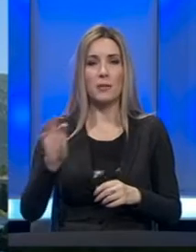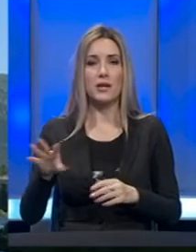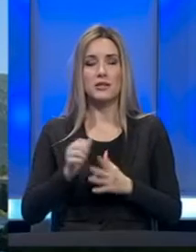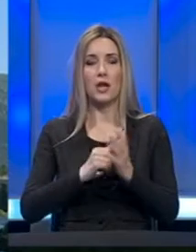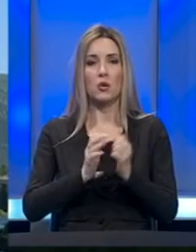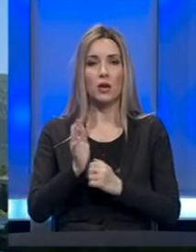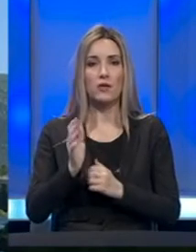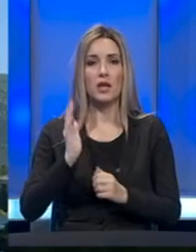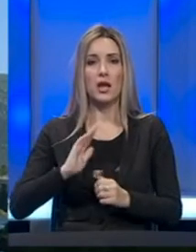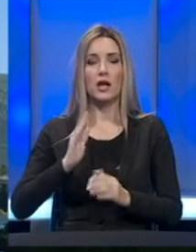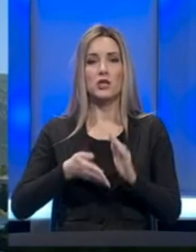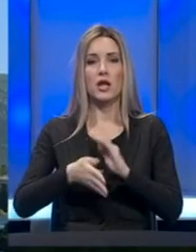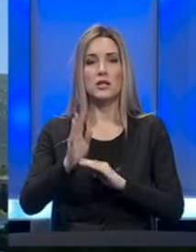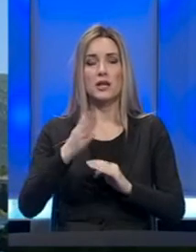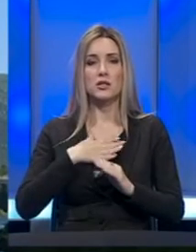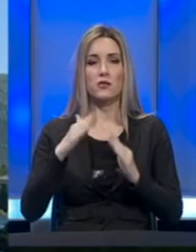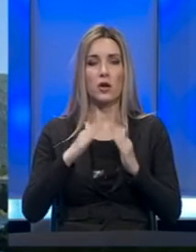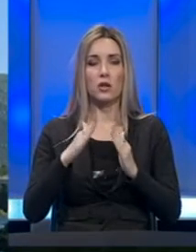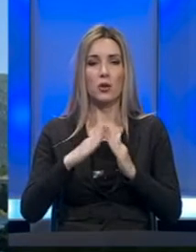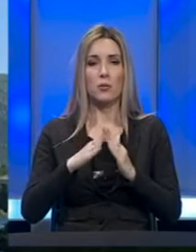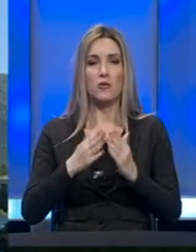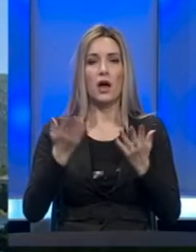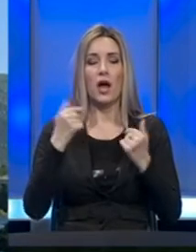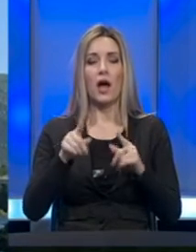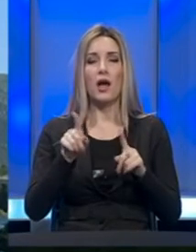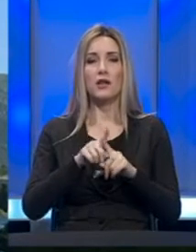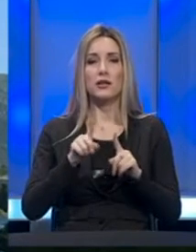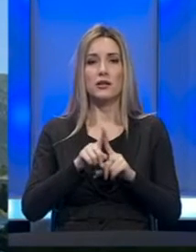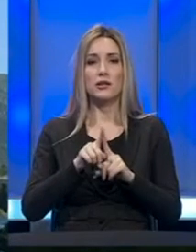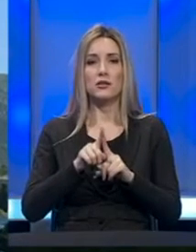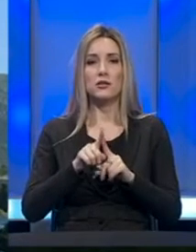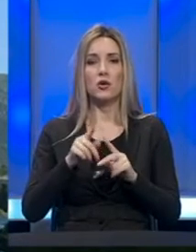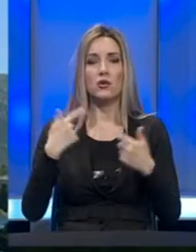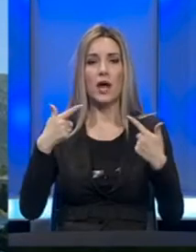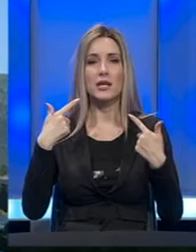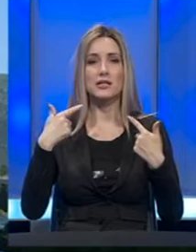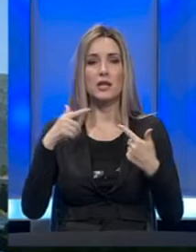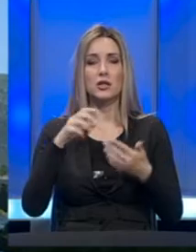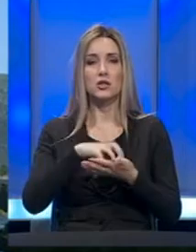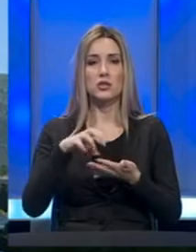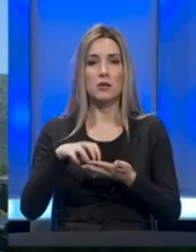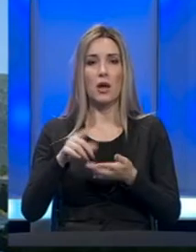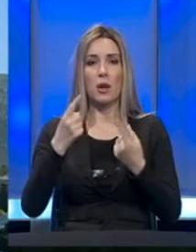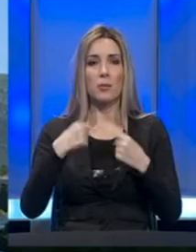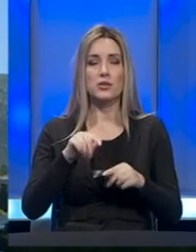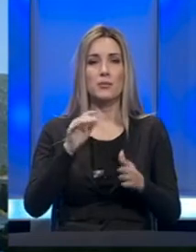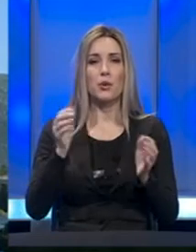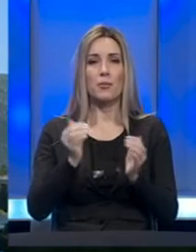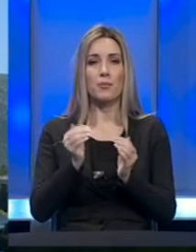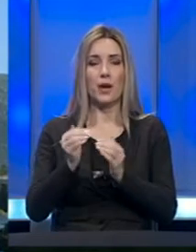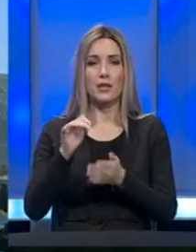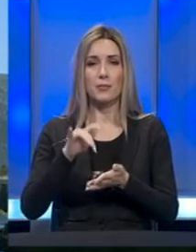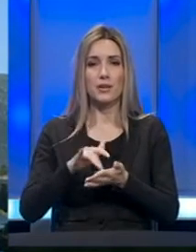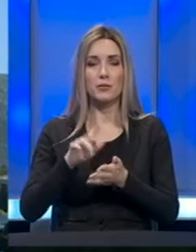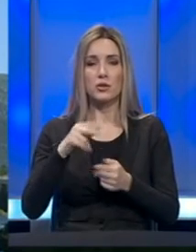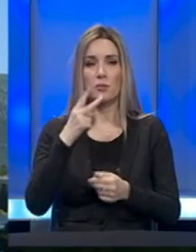rukavice, građani izlaze iz svojih domova, ali također i na izletištima, posebno u ovim manjim sredinama, to